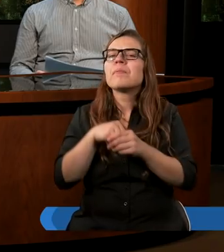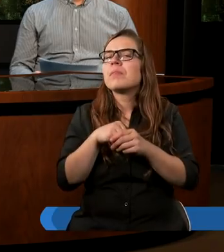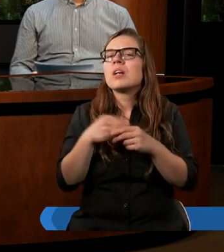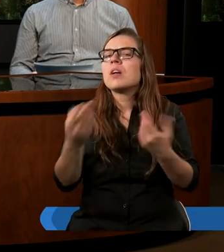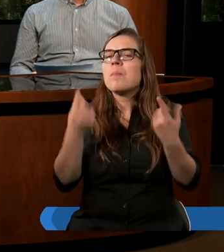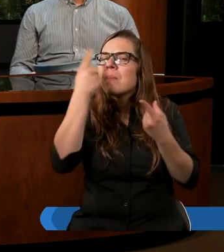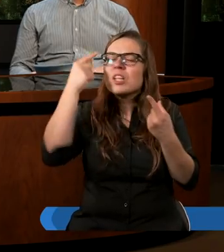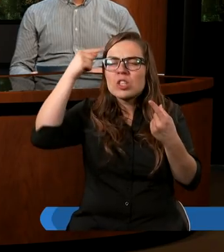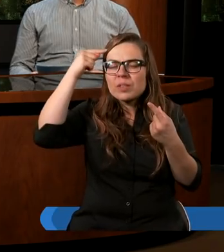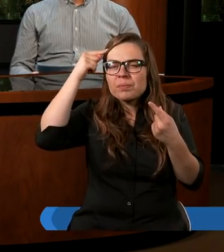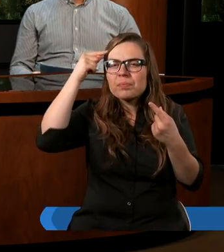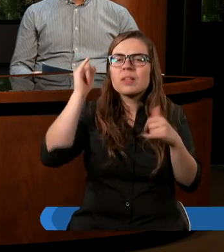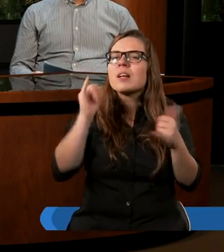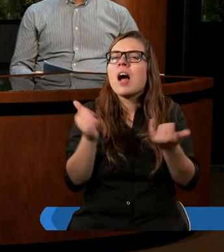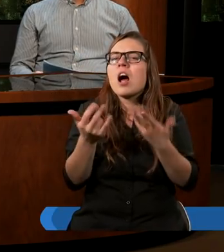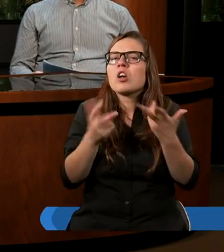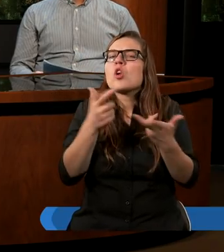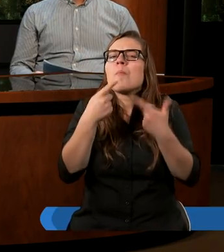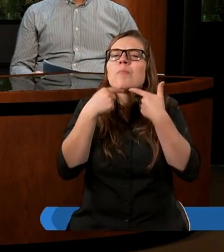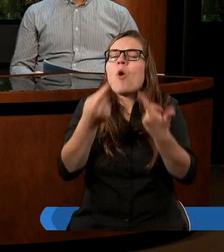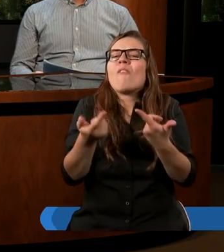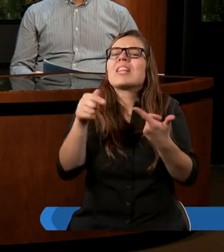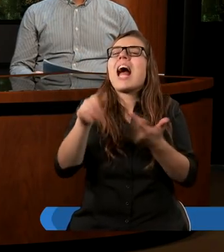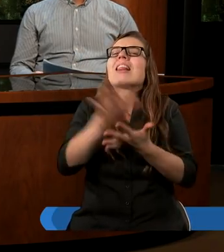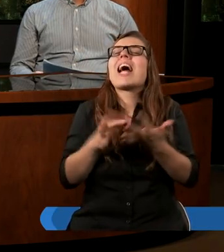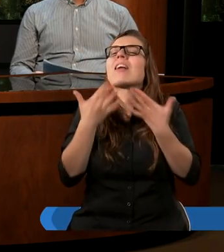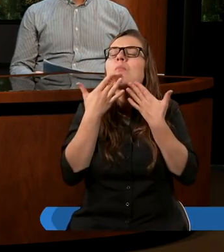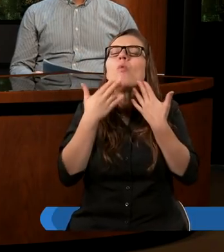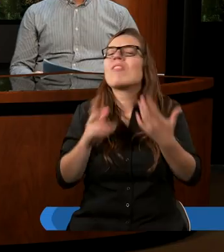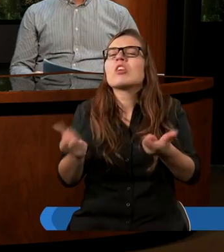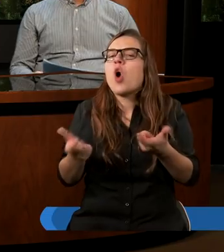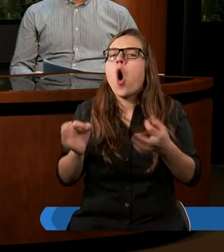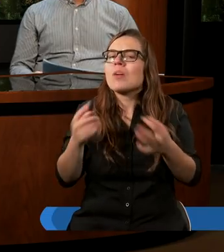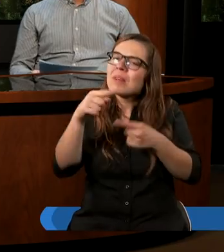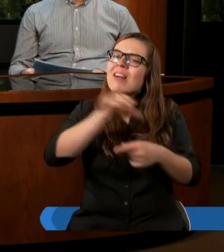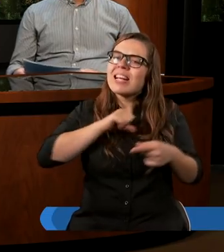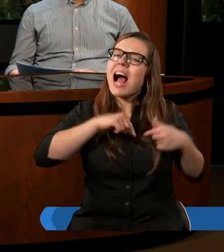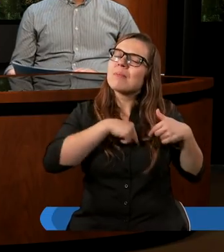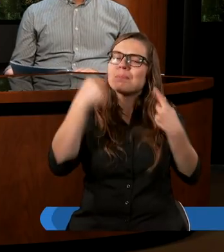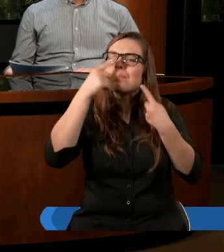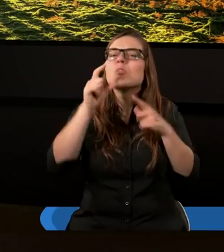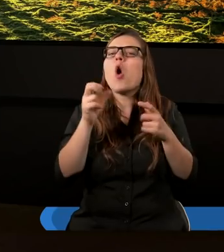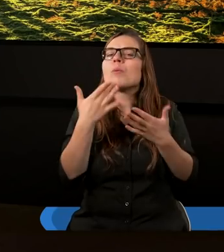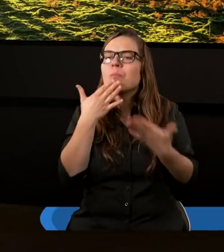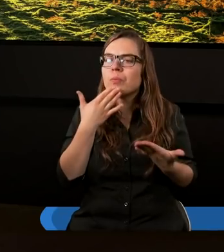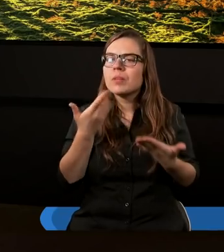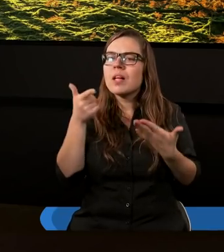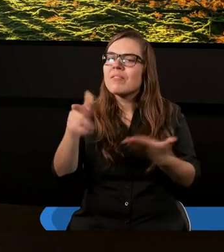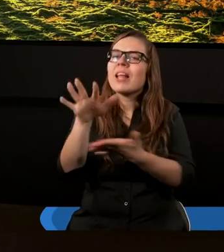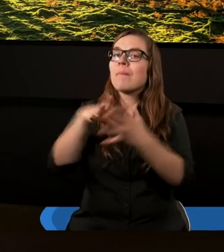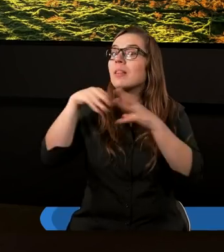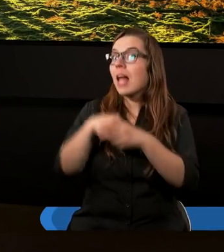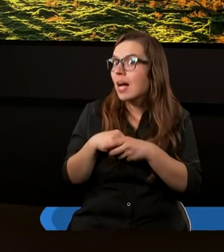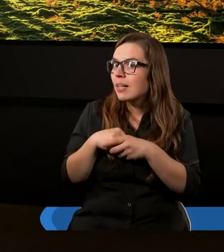kulturze i myśli, to co byśmy powiedzieli, co ten tekst w zasadzie mówi? O czym on mówi, ten tekst? Widzę w tym